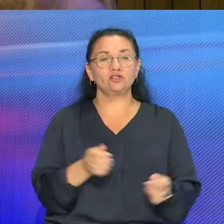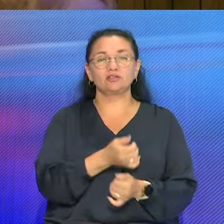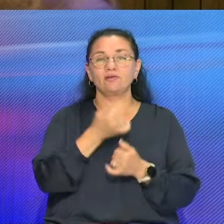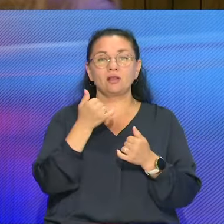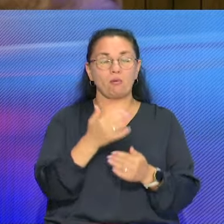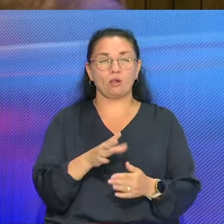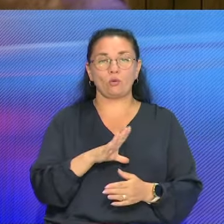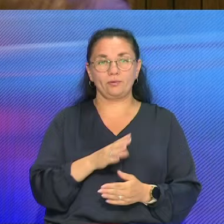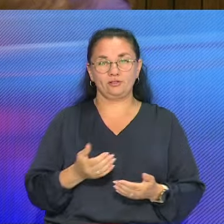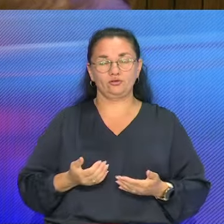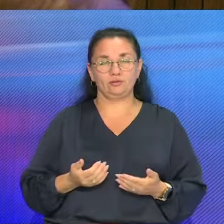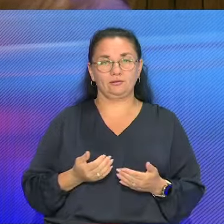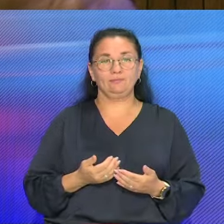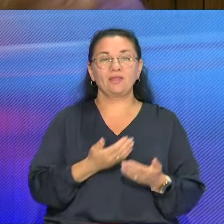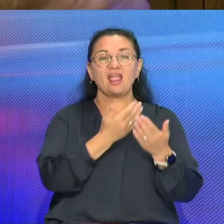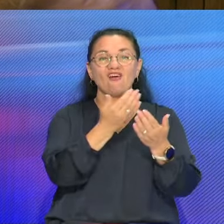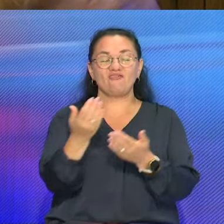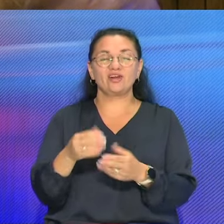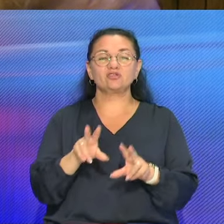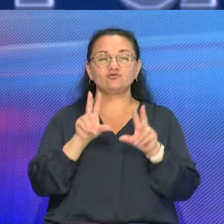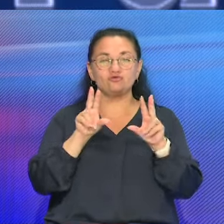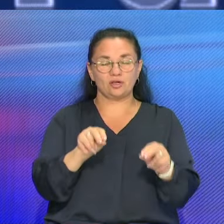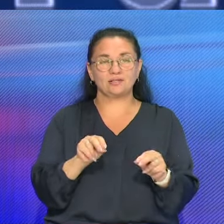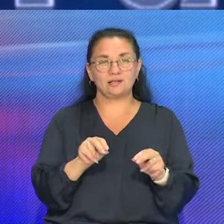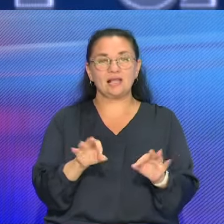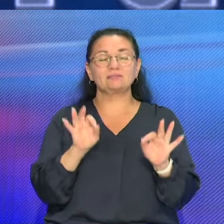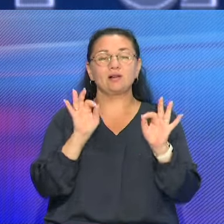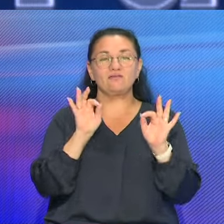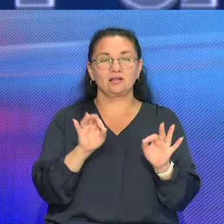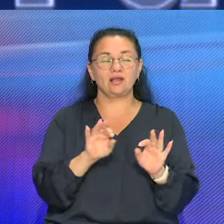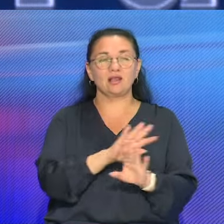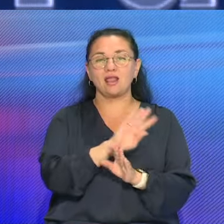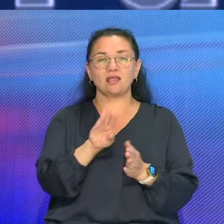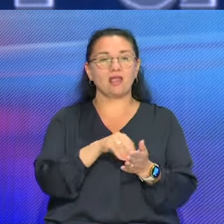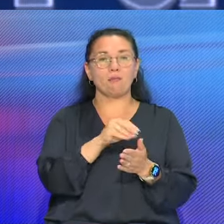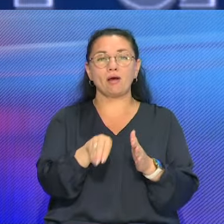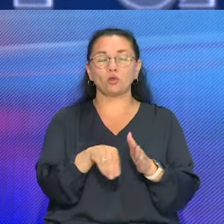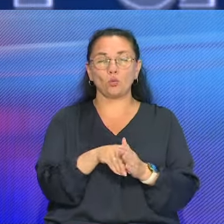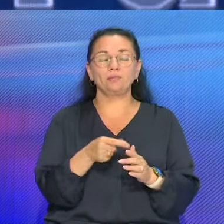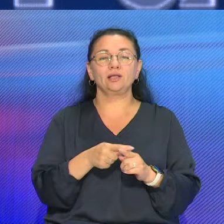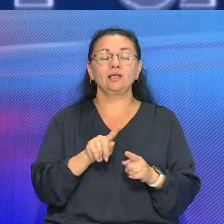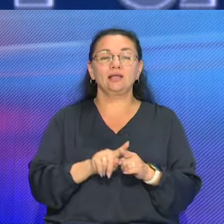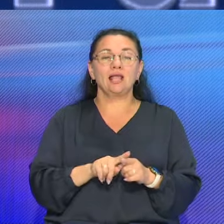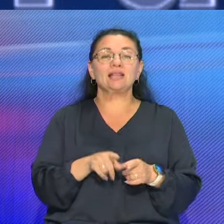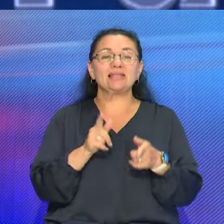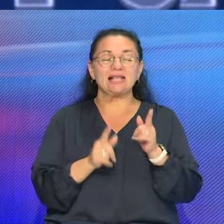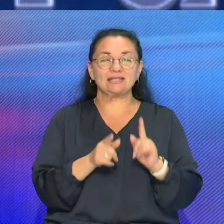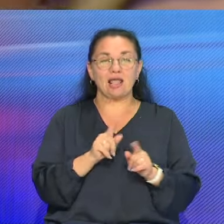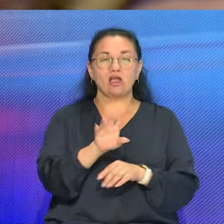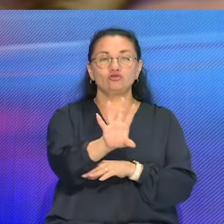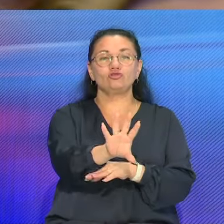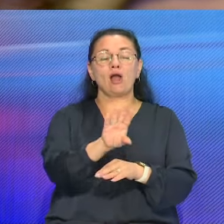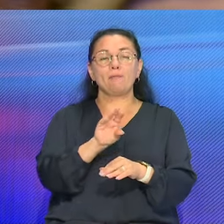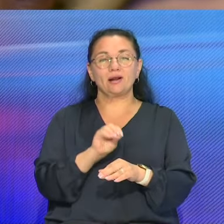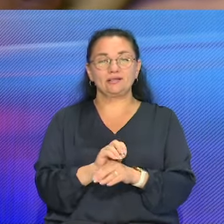могло. Вы честные, справедливые, неподкупные, заботливые, добрые, настоящий образец, вот